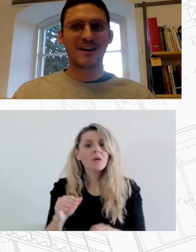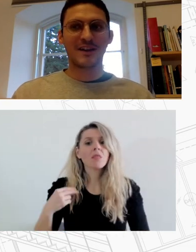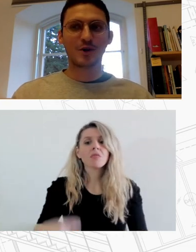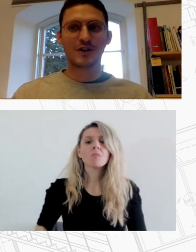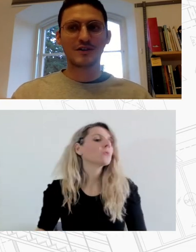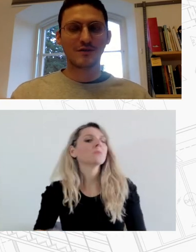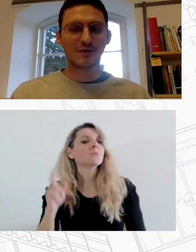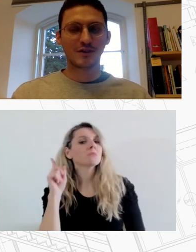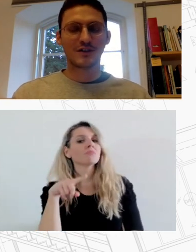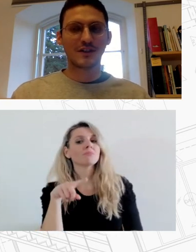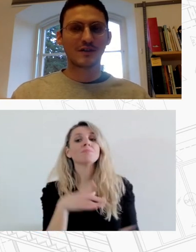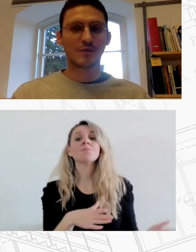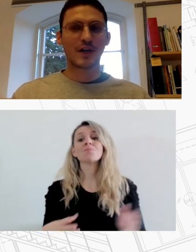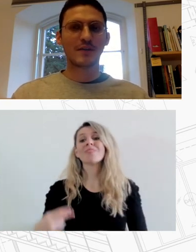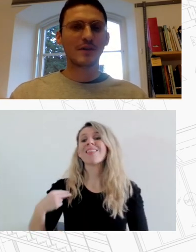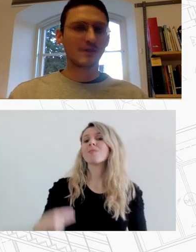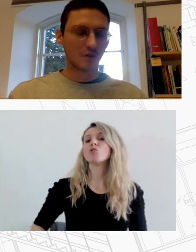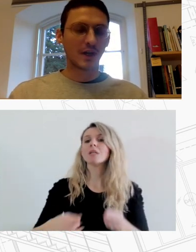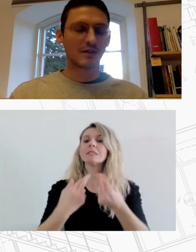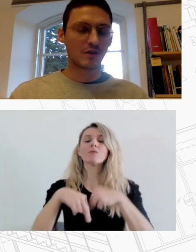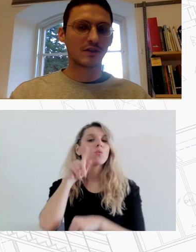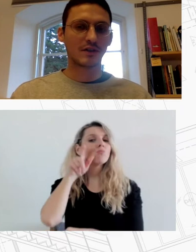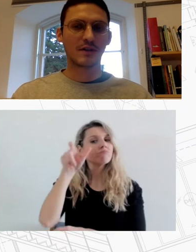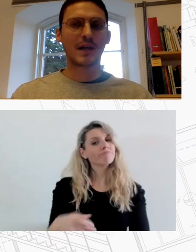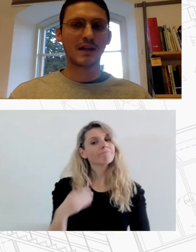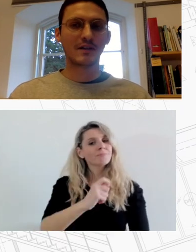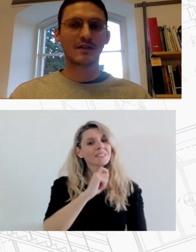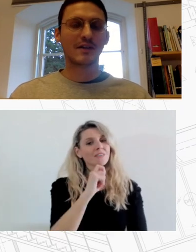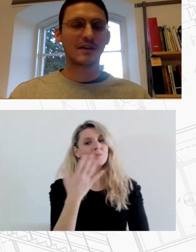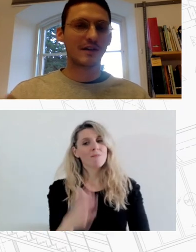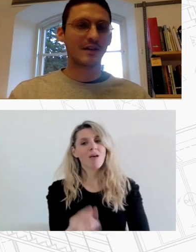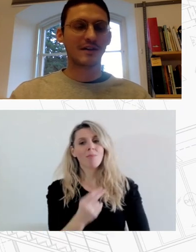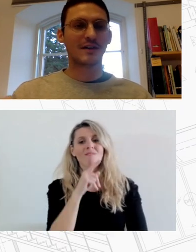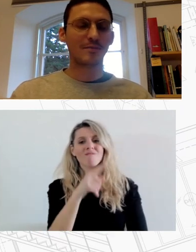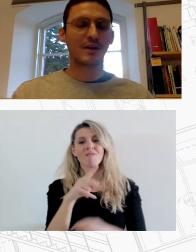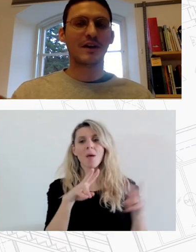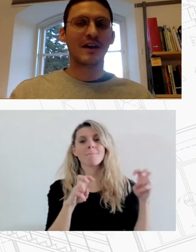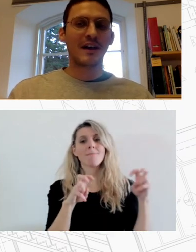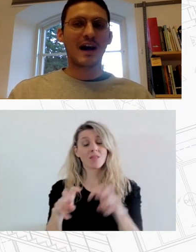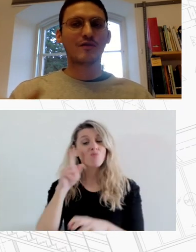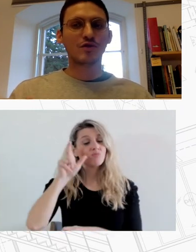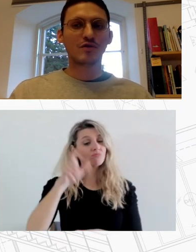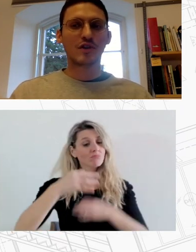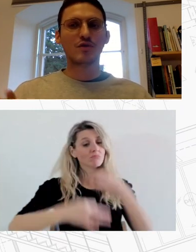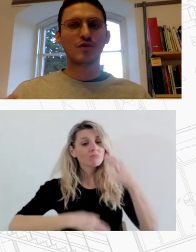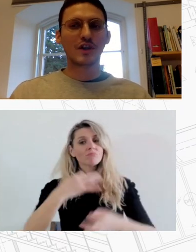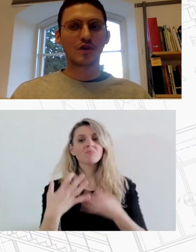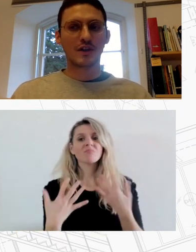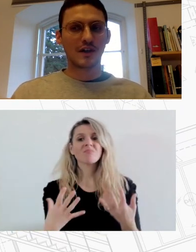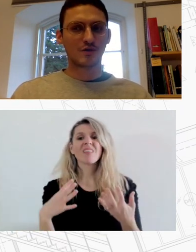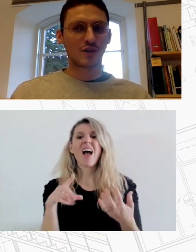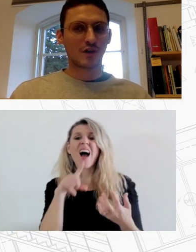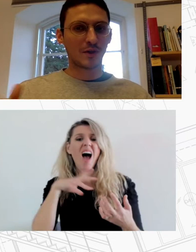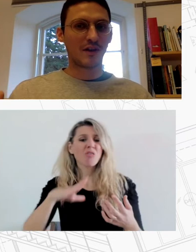Δημοτική Σύμβουλος σε συνέντευξη που κάναμε στο πλαίσιο της μελέτης είπε Αυτούς δεν τους θέλουν ούτε οι